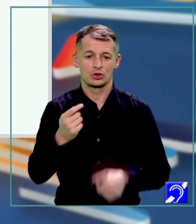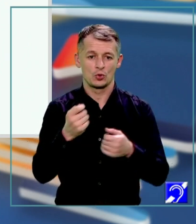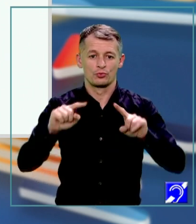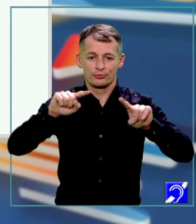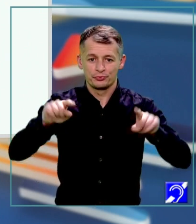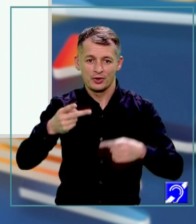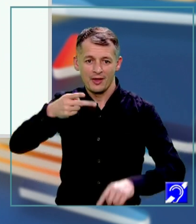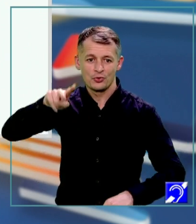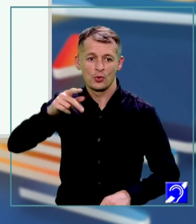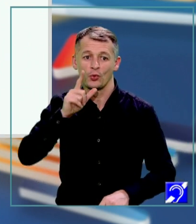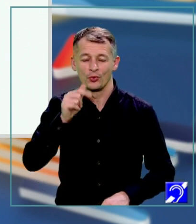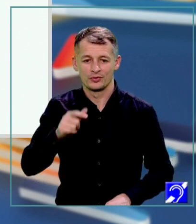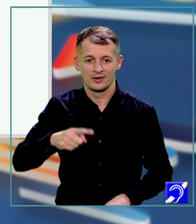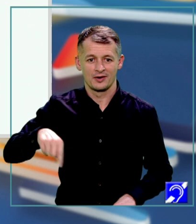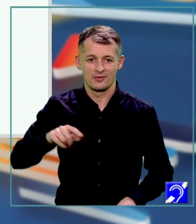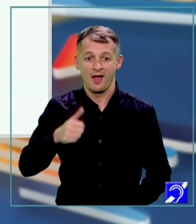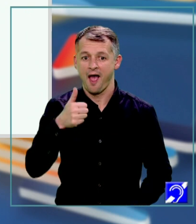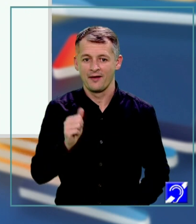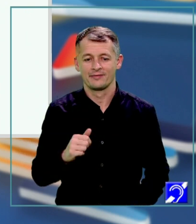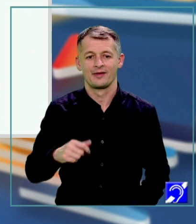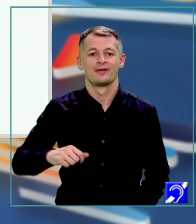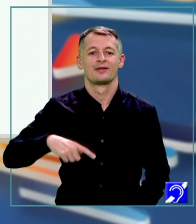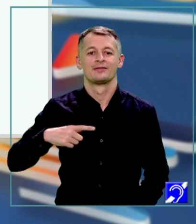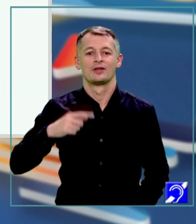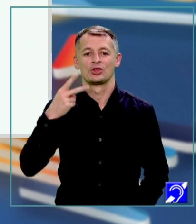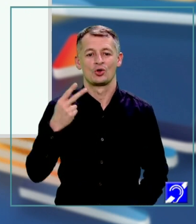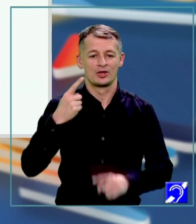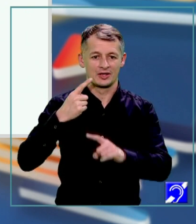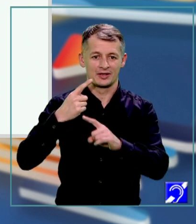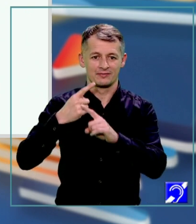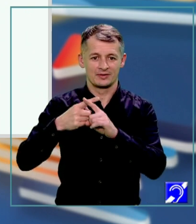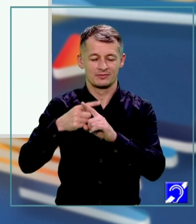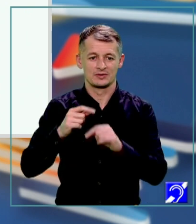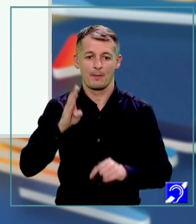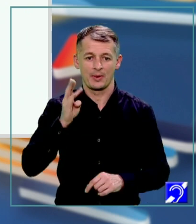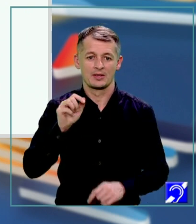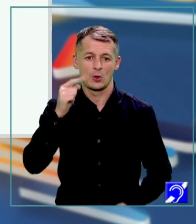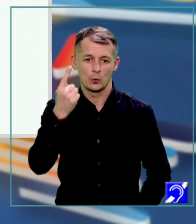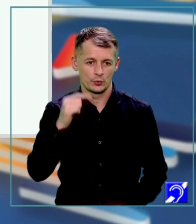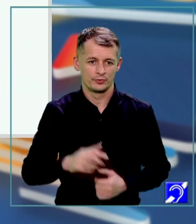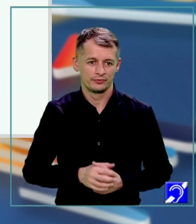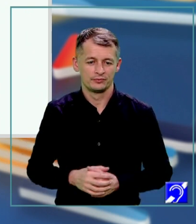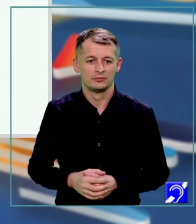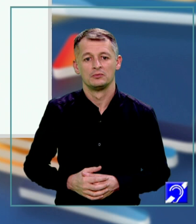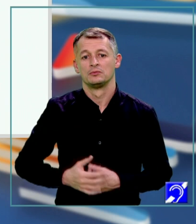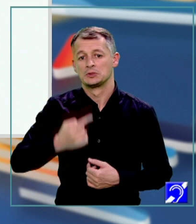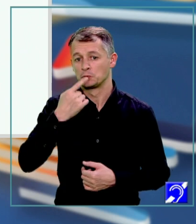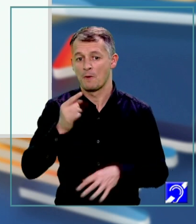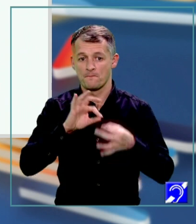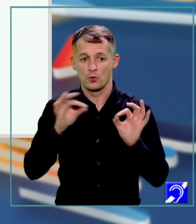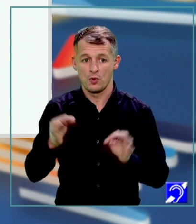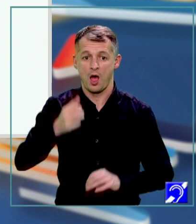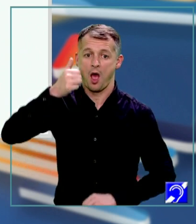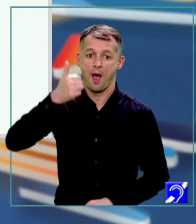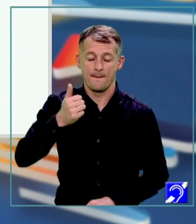doua. Unde la noi A este 2X, iar B-ul este 1. Deci conform formulei, A